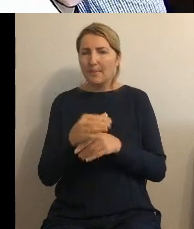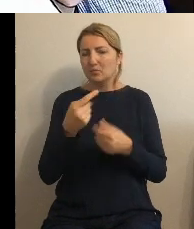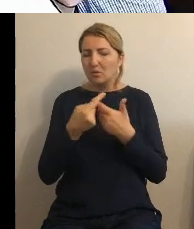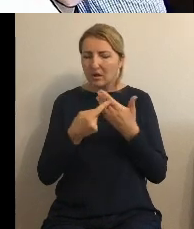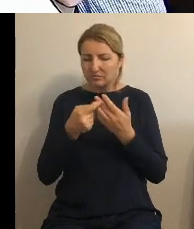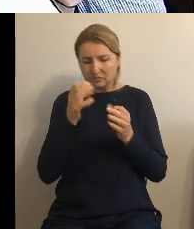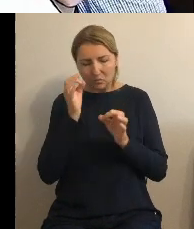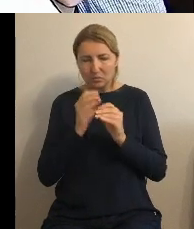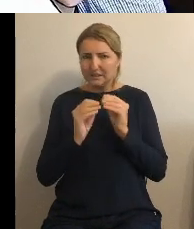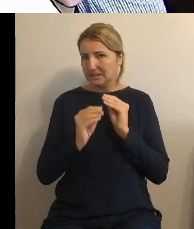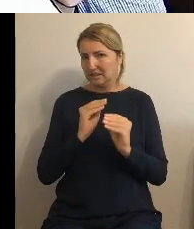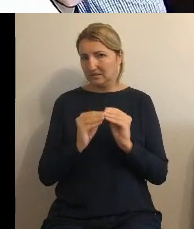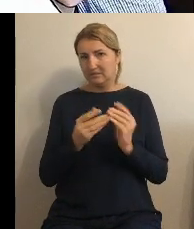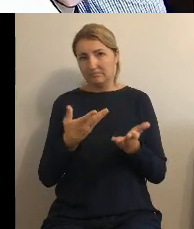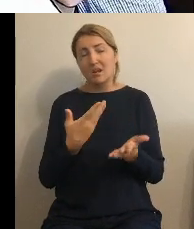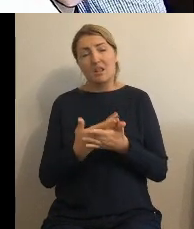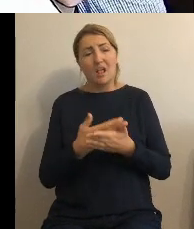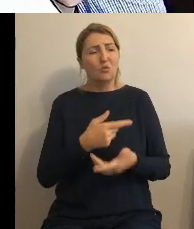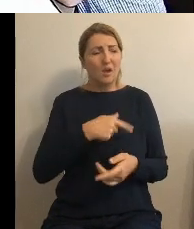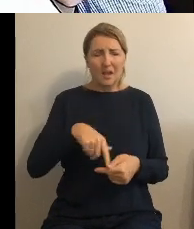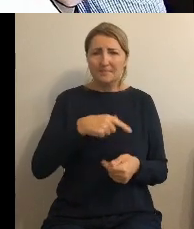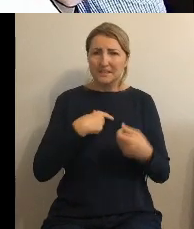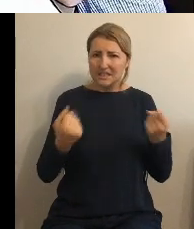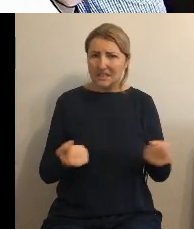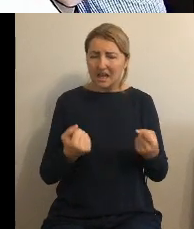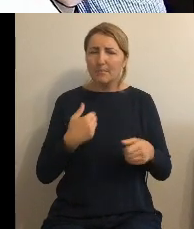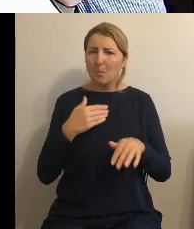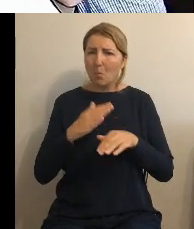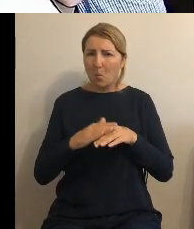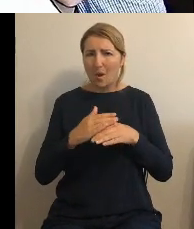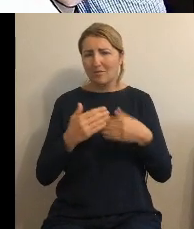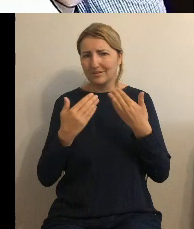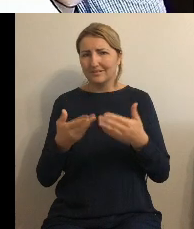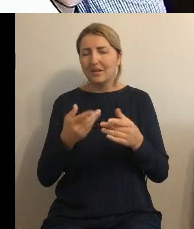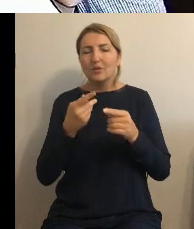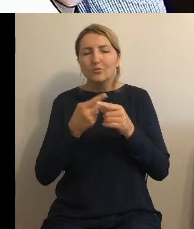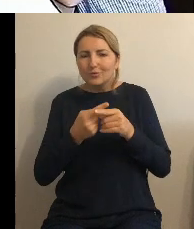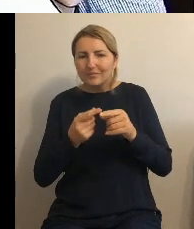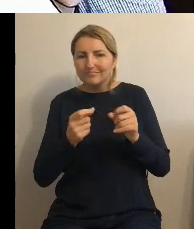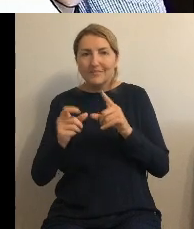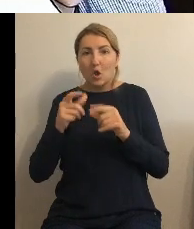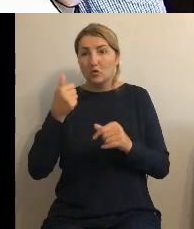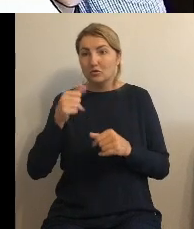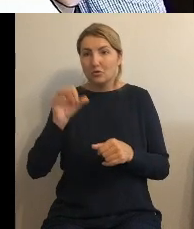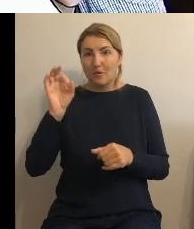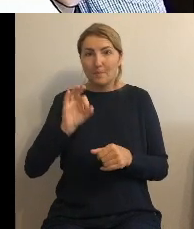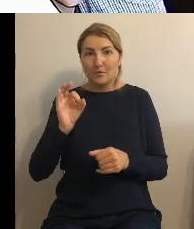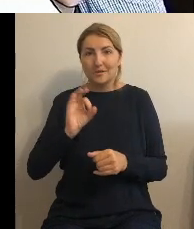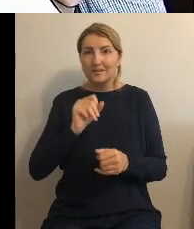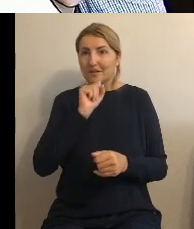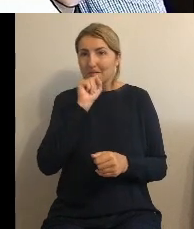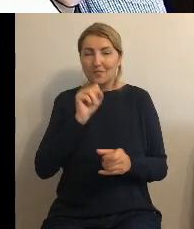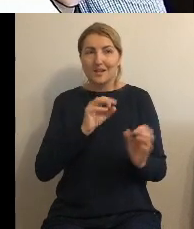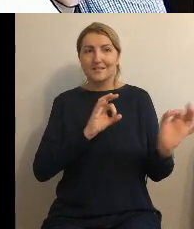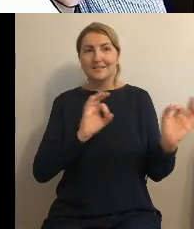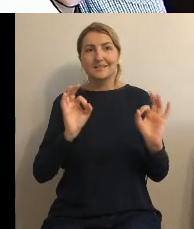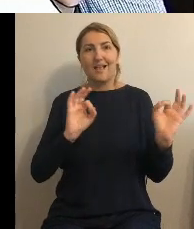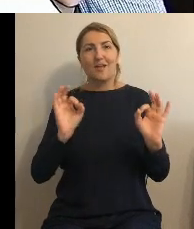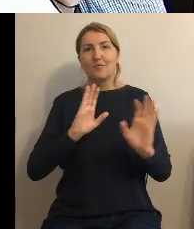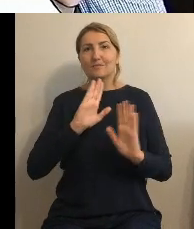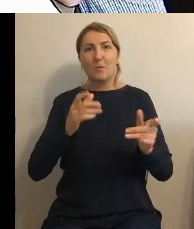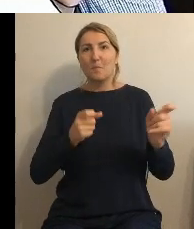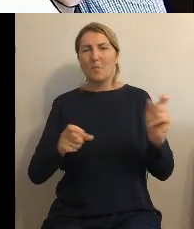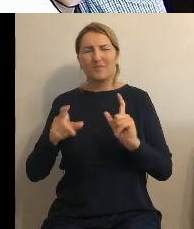i staramy się żeby to było jak najbardziej łagodne ale nie jesteśmy w stanie w stu procentach uniknąć tego przez wiele wiele lat ja tutaj